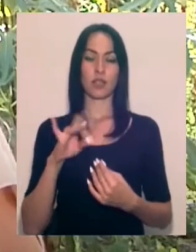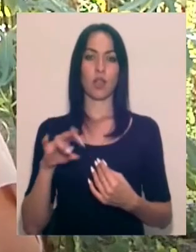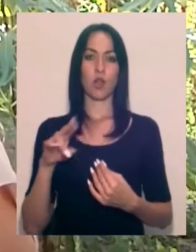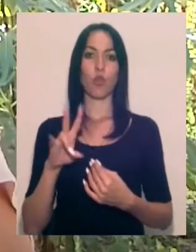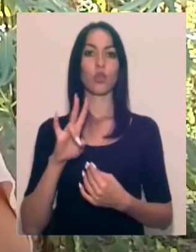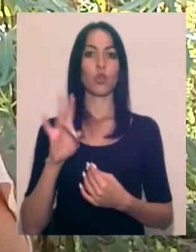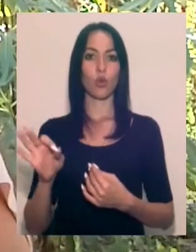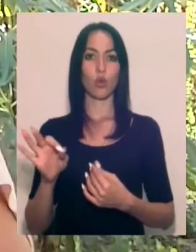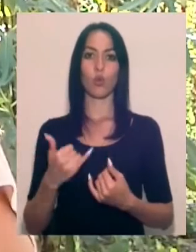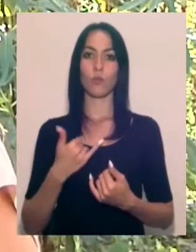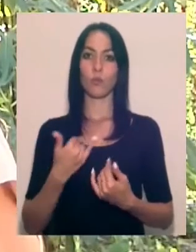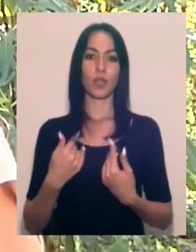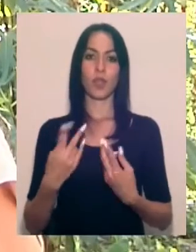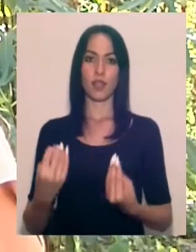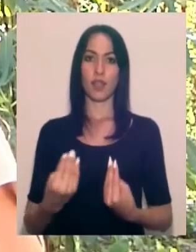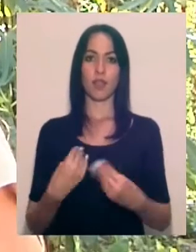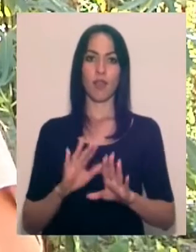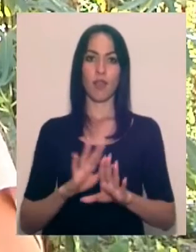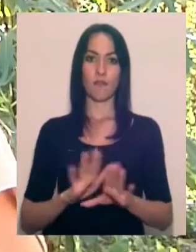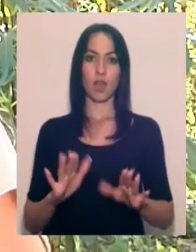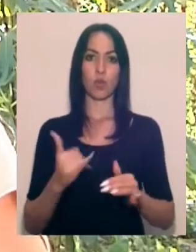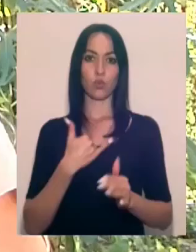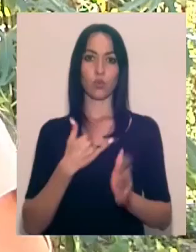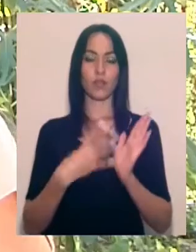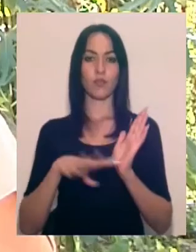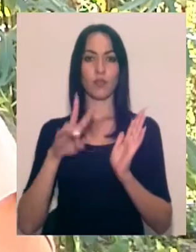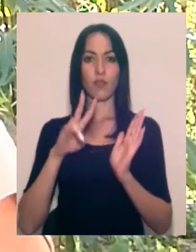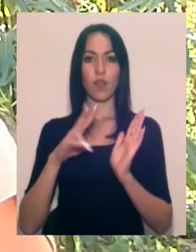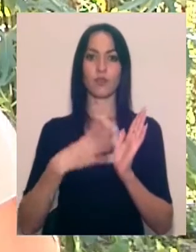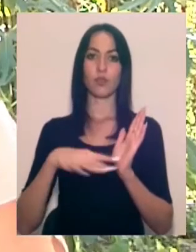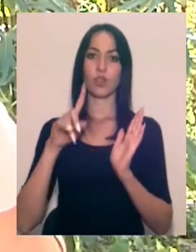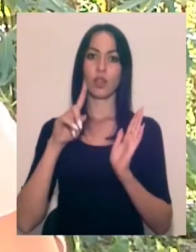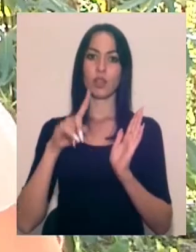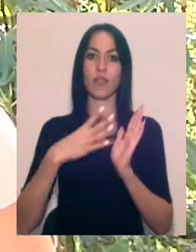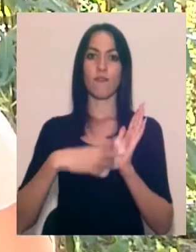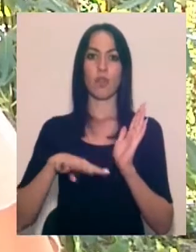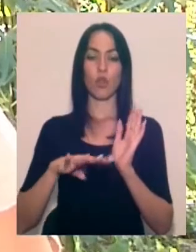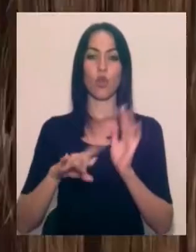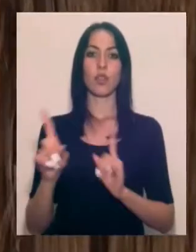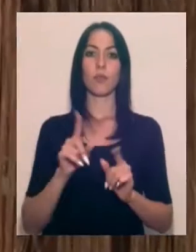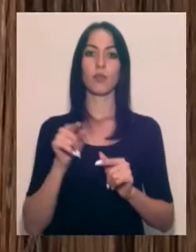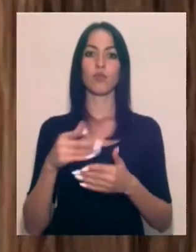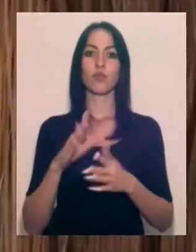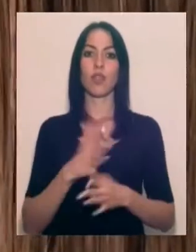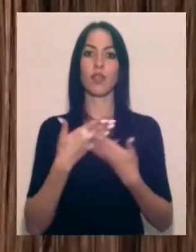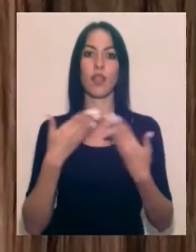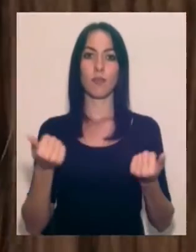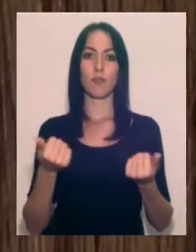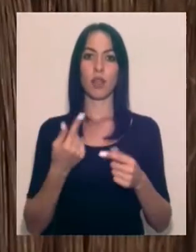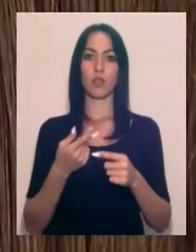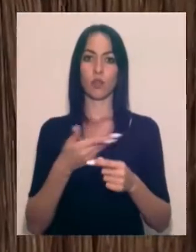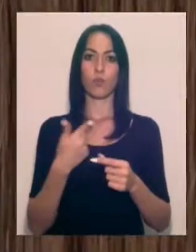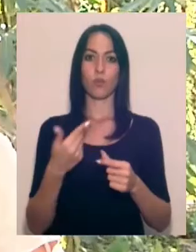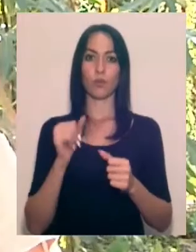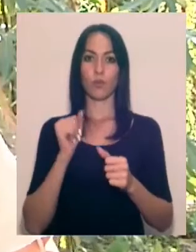мені його не давали. У мене 92-91-90, тому що його не було. Я кажу, що ми можемо отібрати,